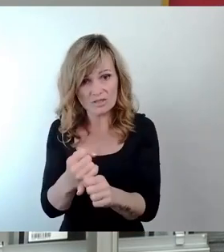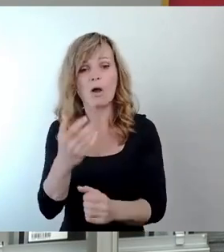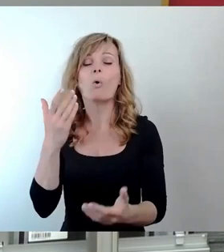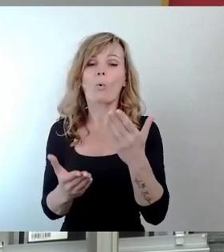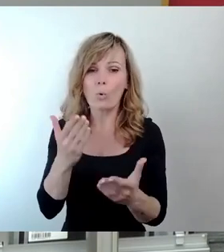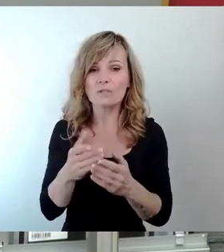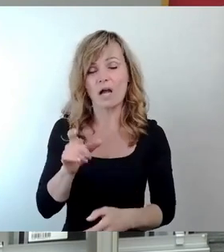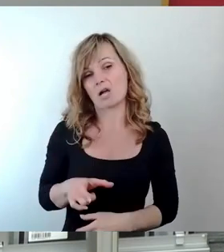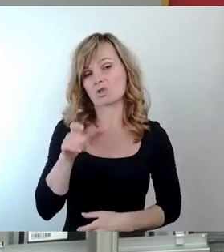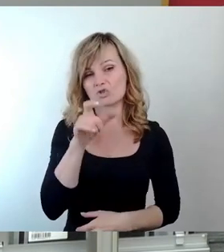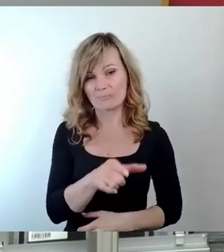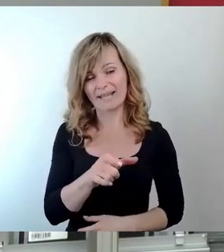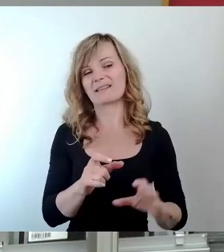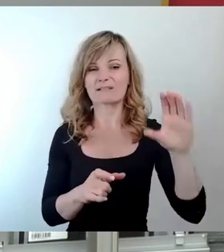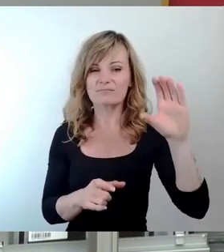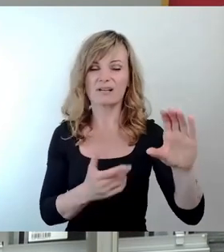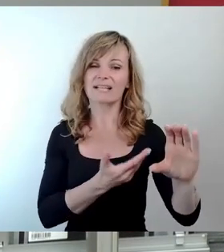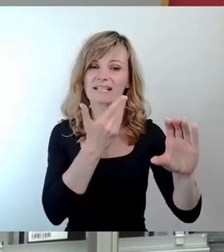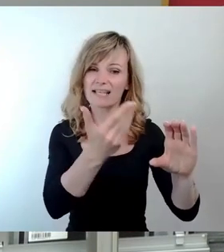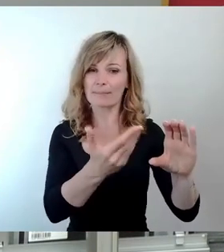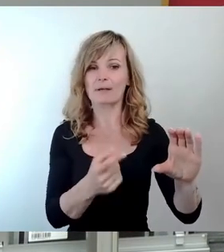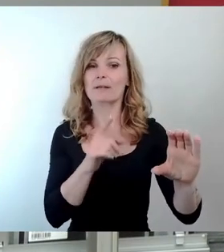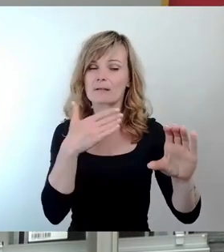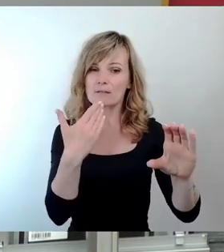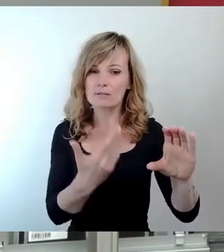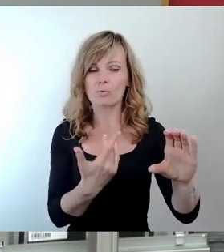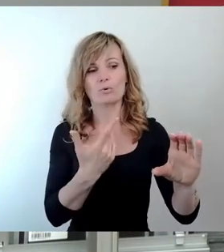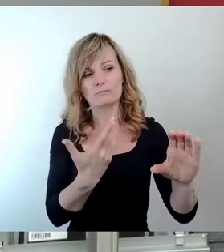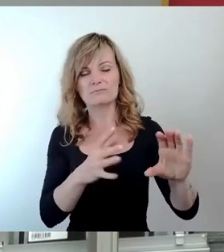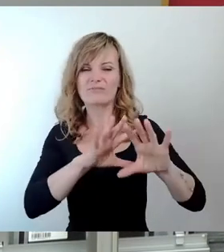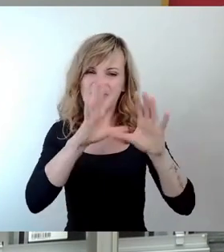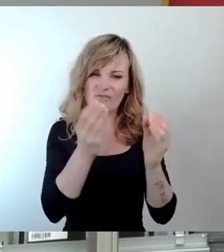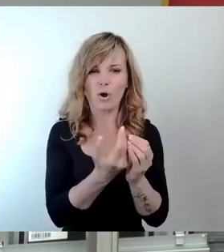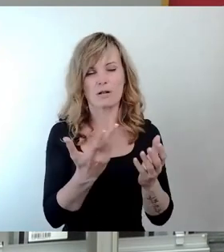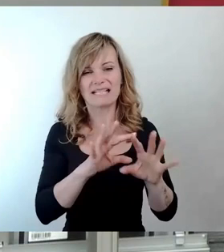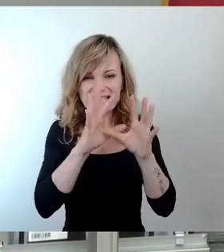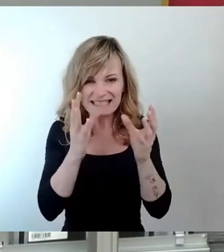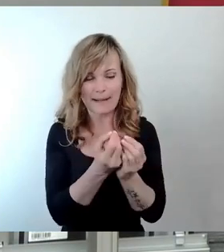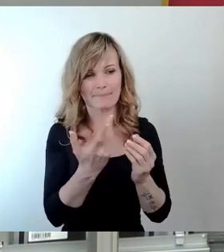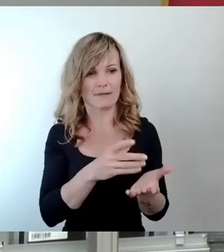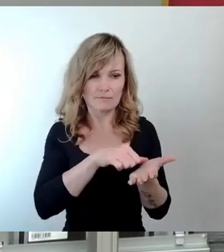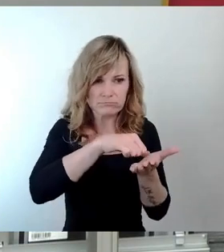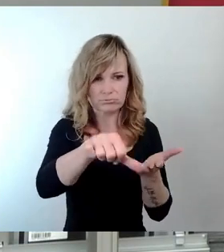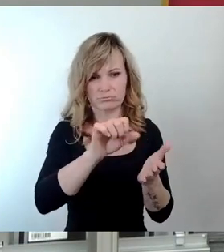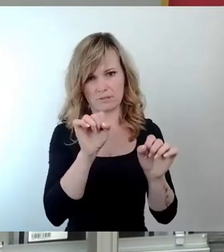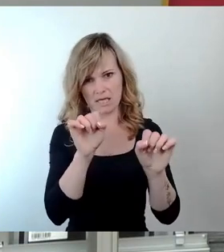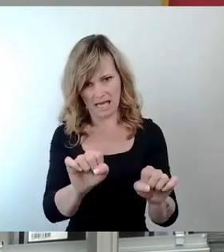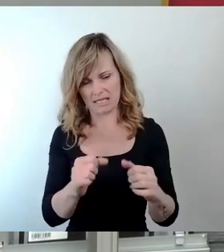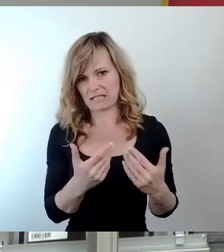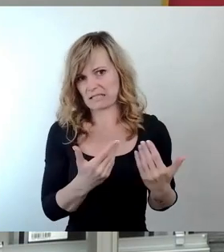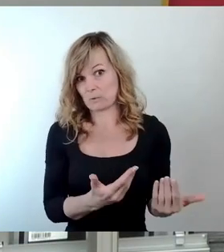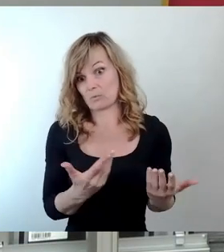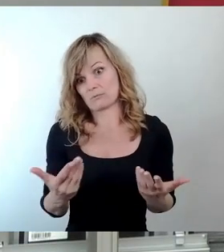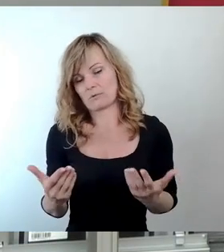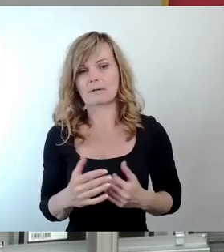Größenordnung zur Verfügung gestellt werden, dass eine auskömmliche Finanzierung dieses Vorhabens, des gesamten Vorhabens gewährleistet werden kann. Mit der